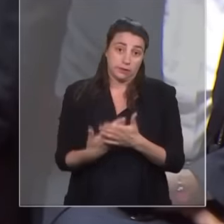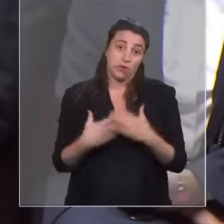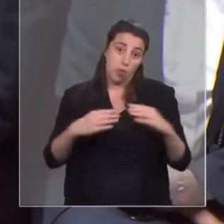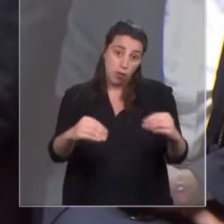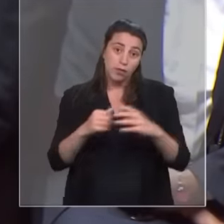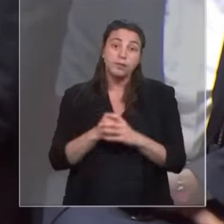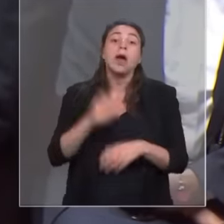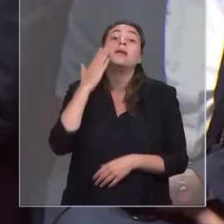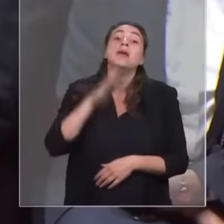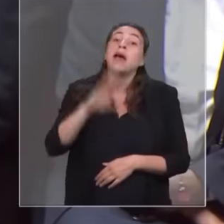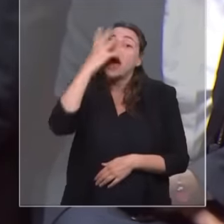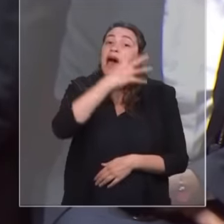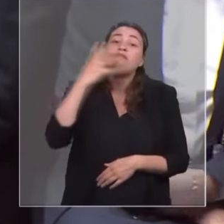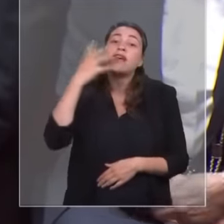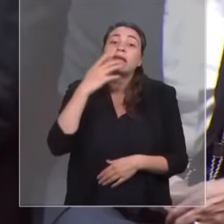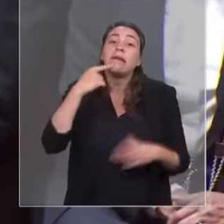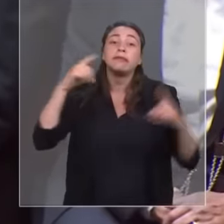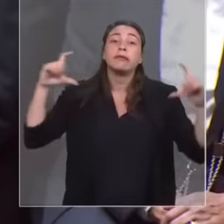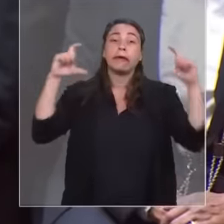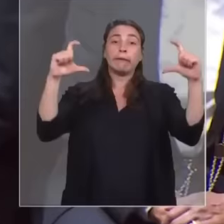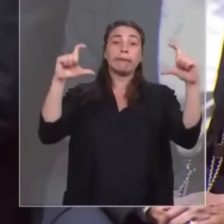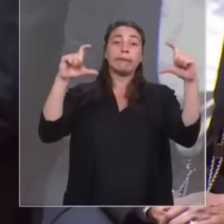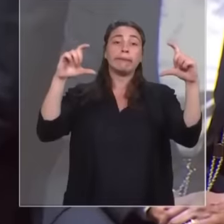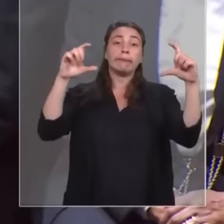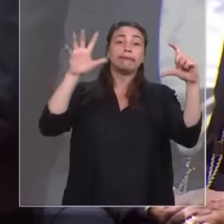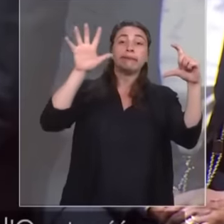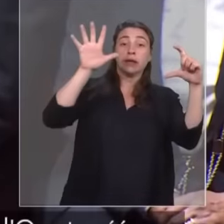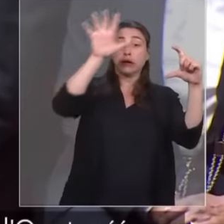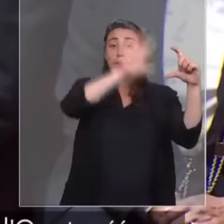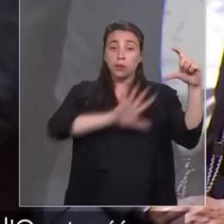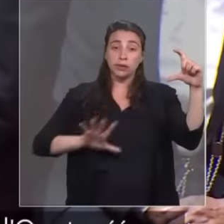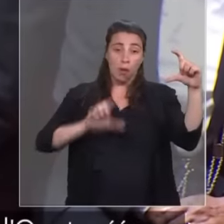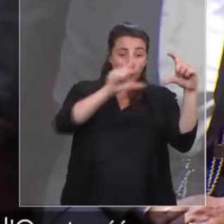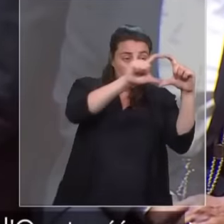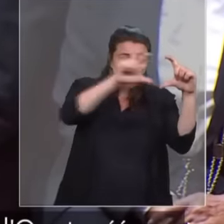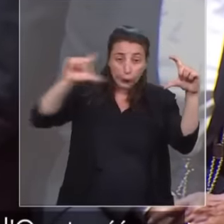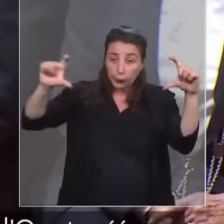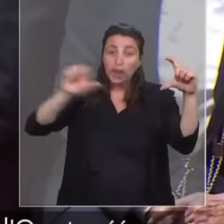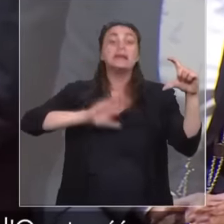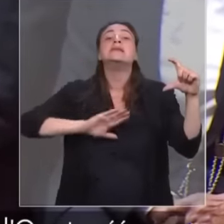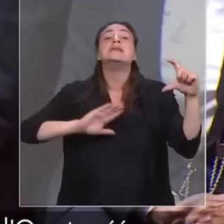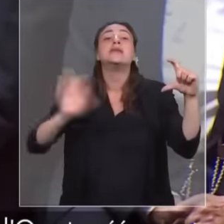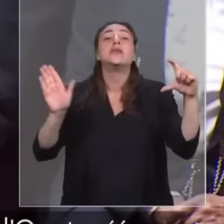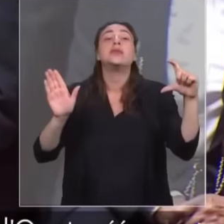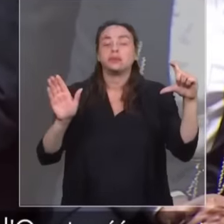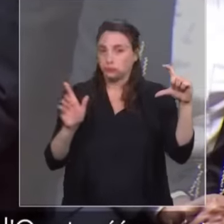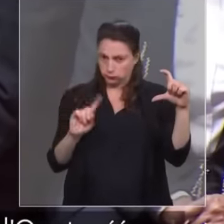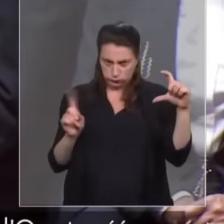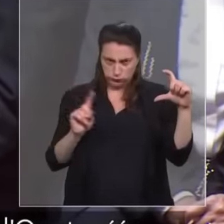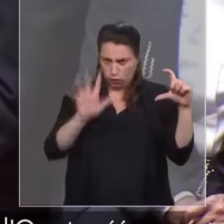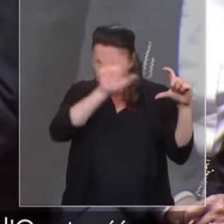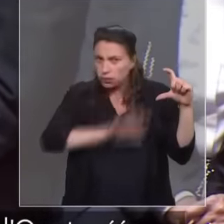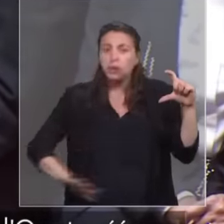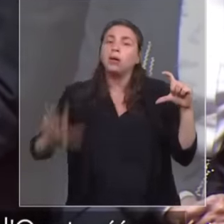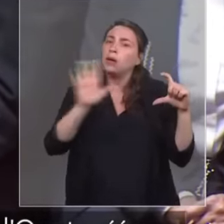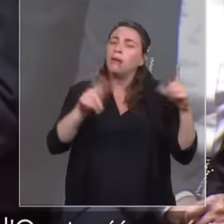'Afrique ne se réduit pas au Sahel. Il y a quelques jantes qui remettent en cause la France pour masquer leurs propres échecs. Ne